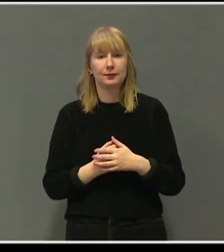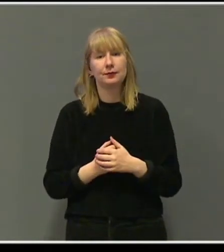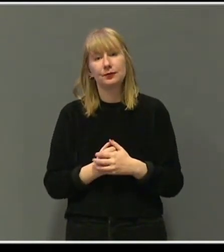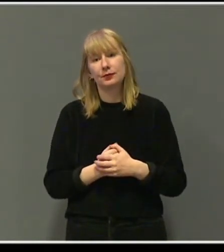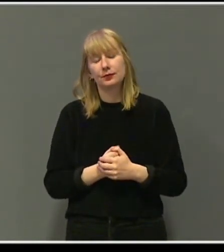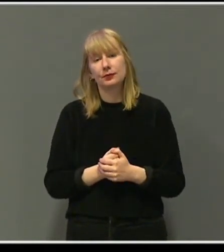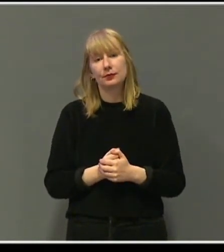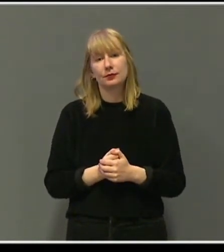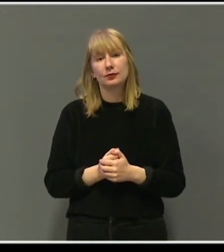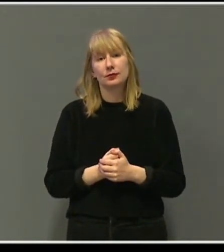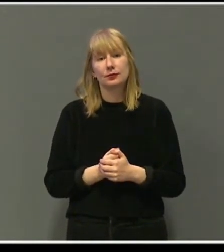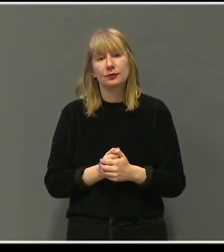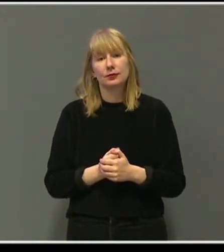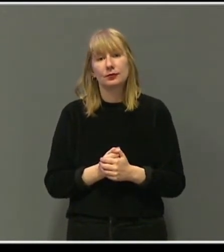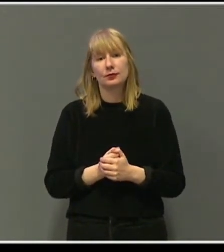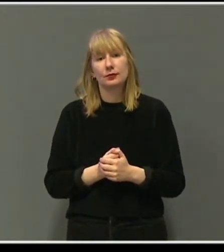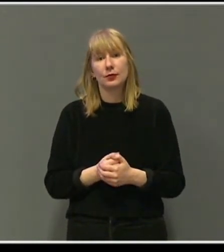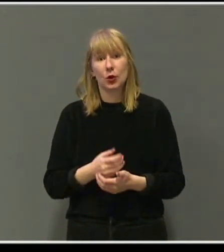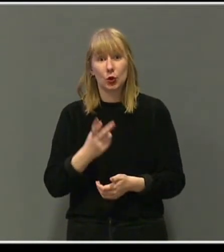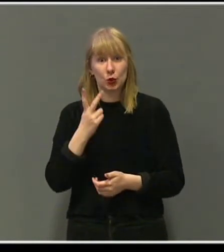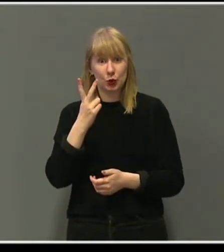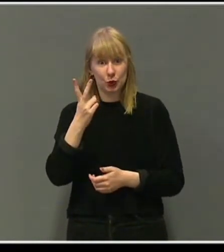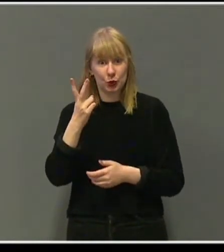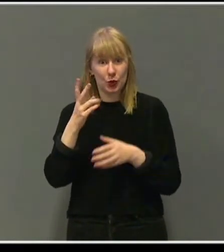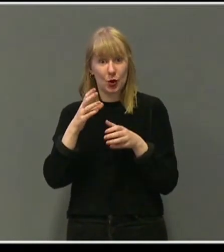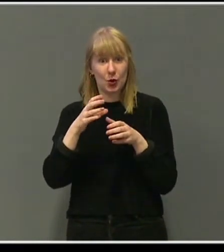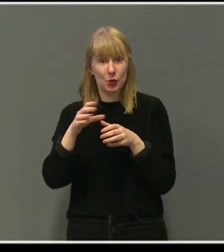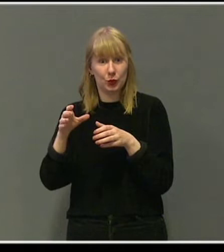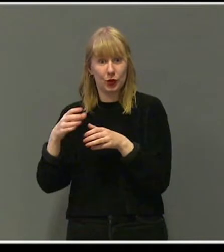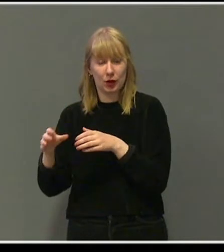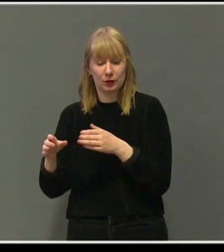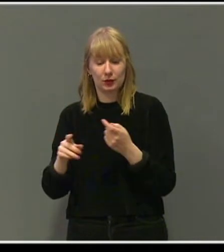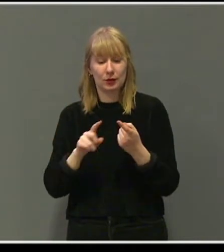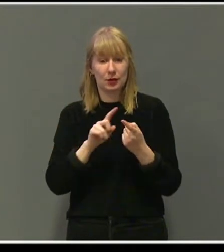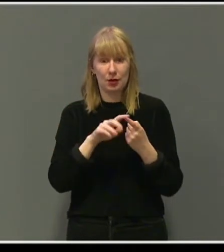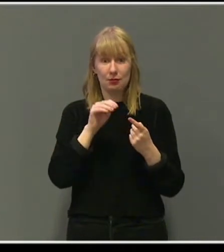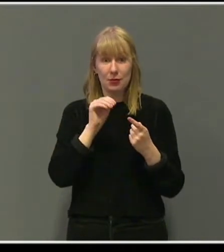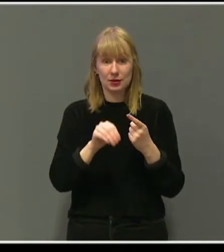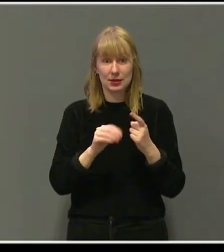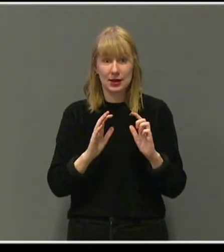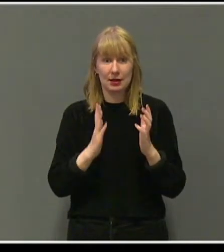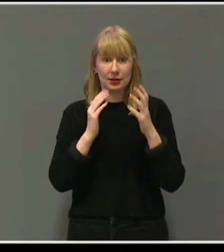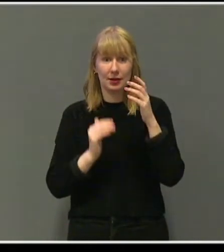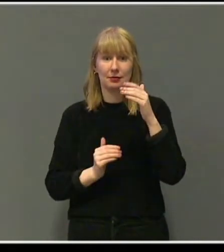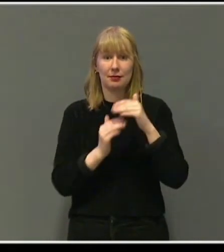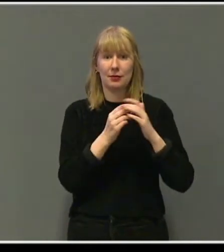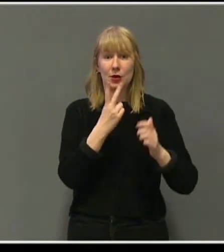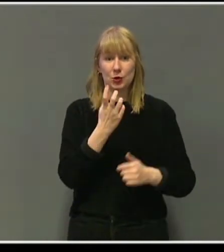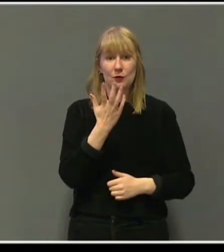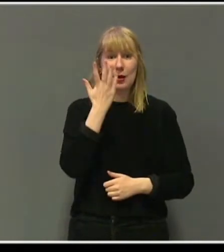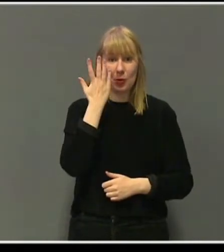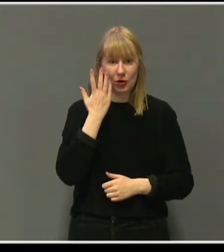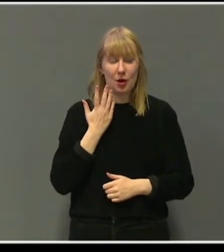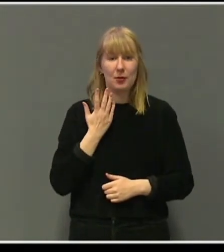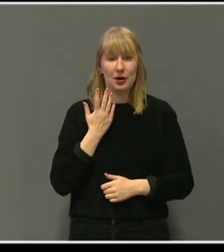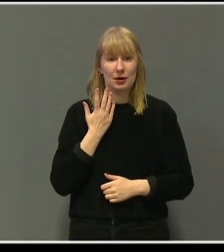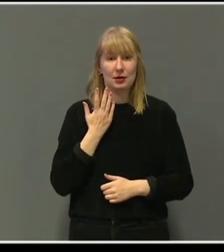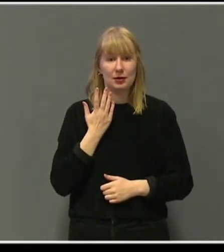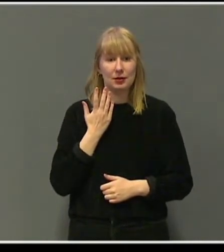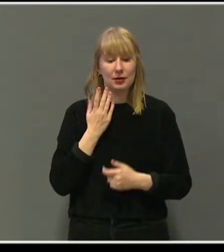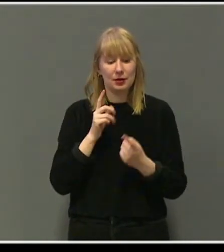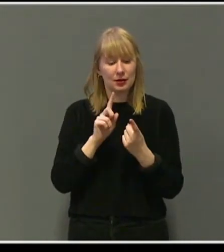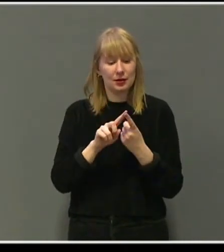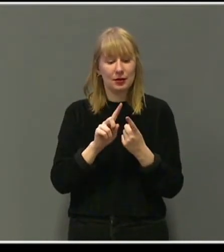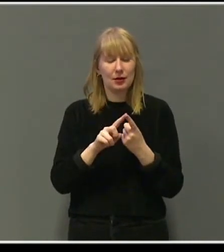to store unntak. Mats levet til han ble 25 år. Og han var